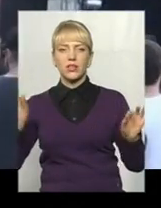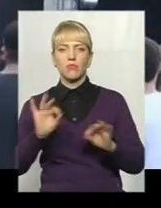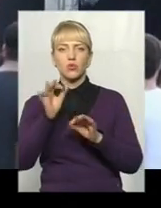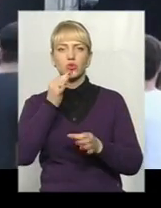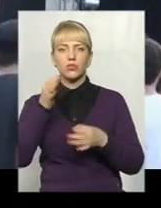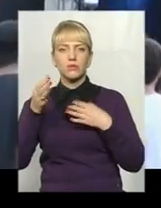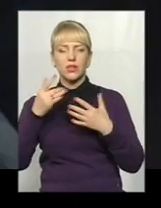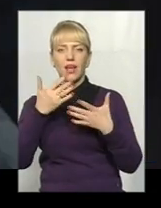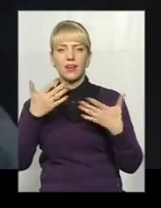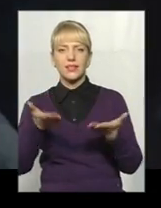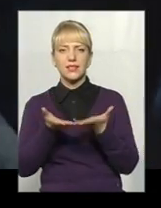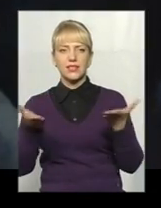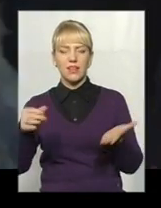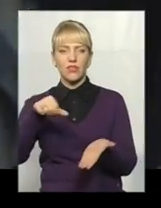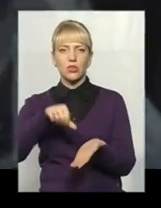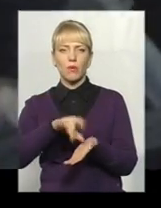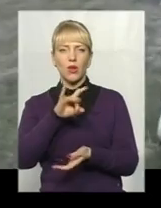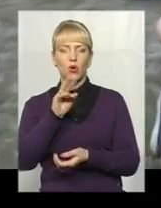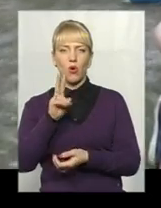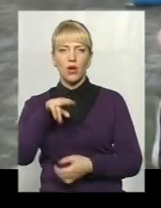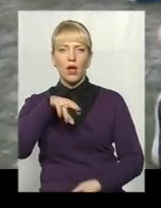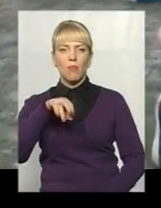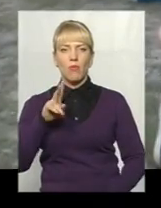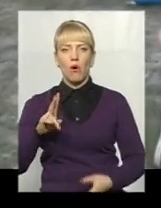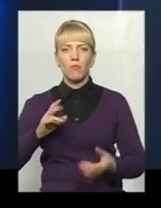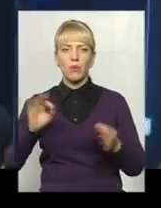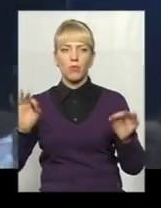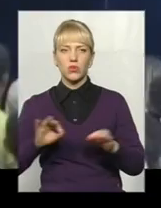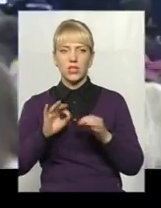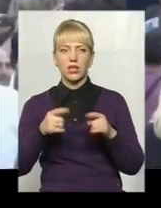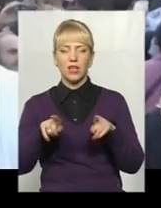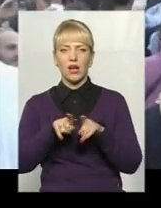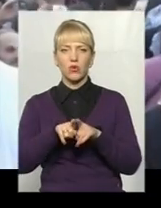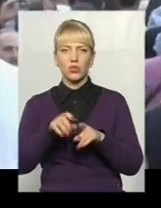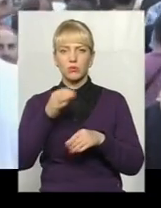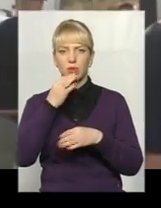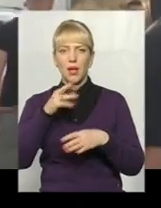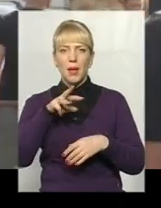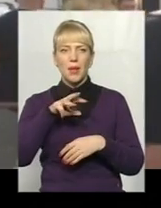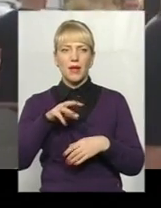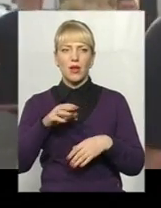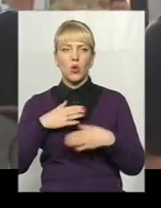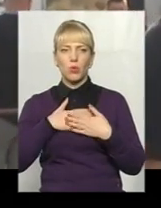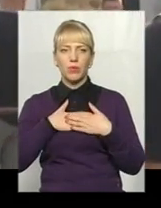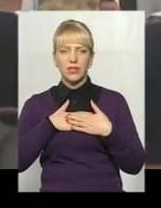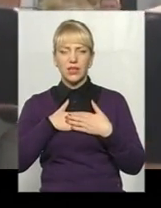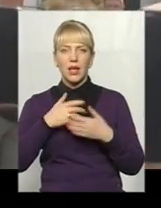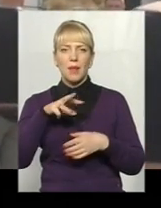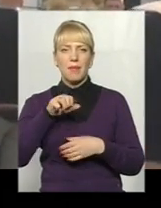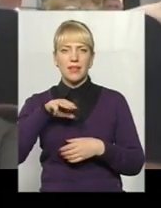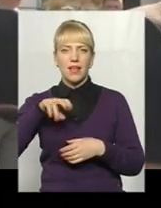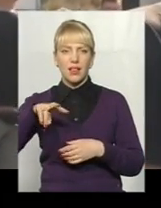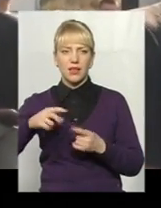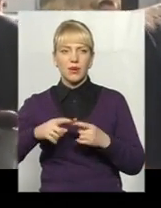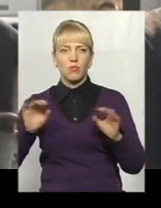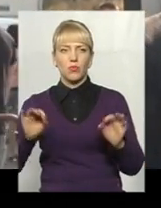різних сценах виступали і рок, і поп-виконавці. Потішили цьогоріч і любителів важкого металу. Їзжу на цей фестиваль вже п'ятий рік подряд.